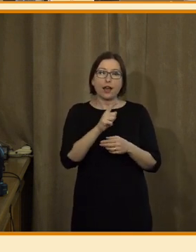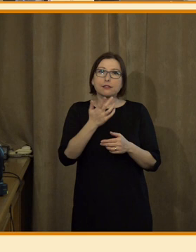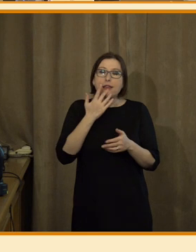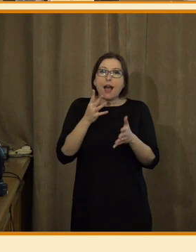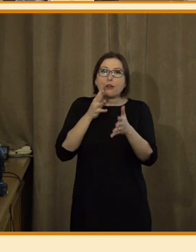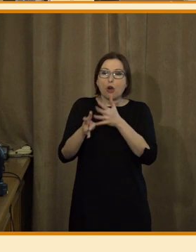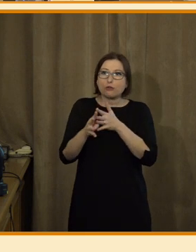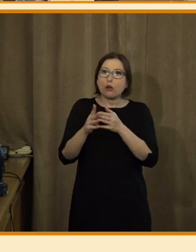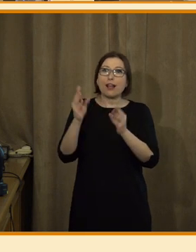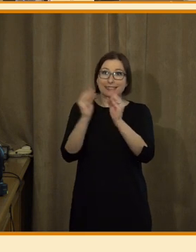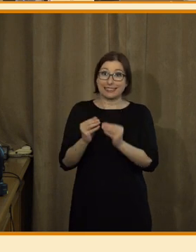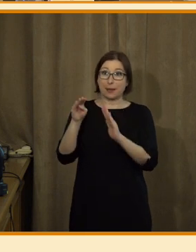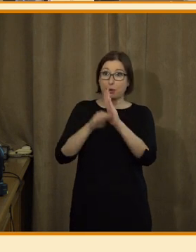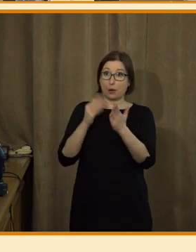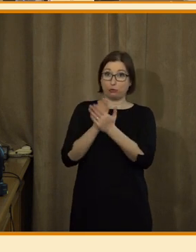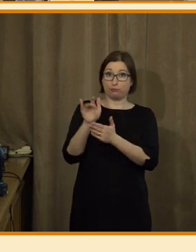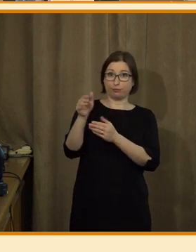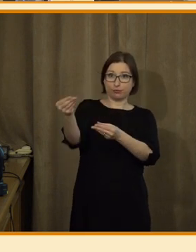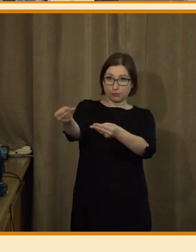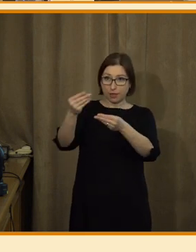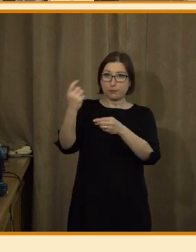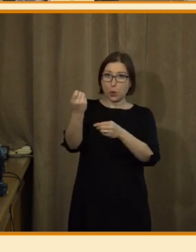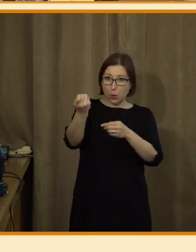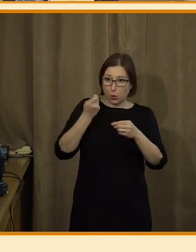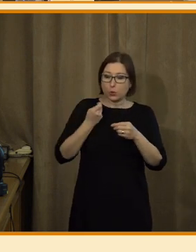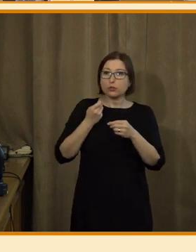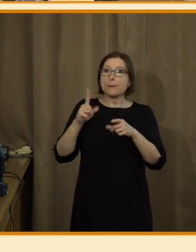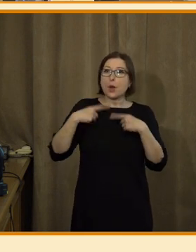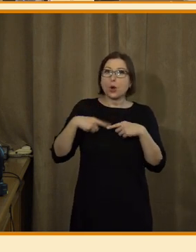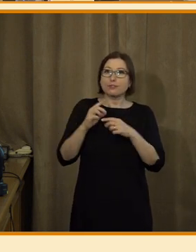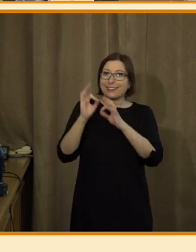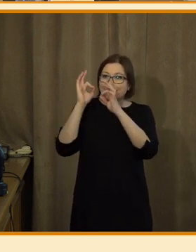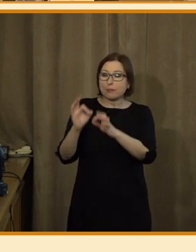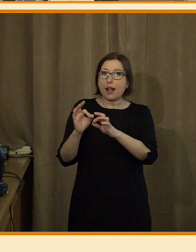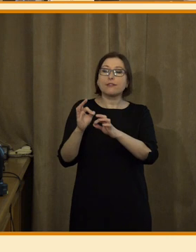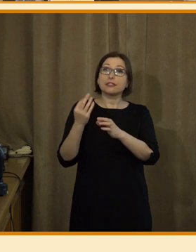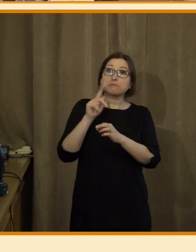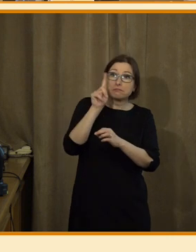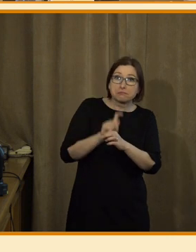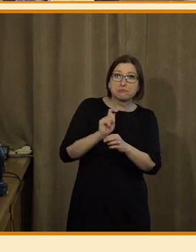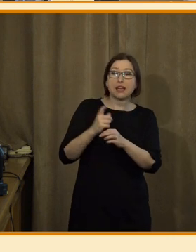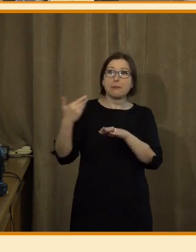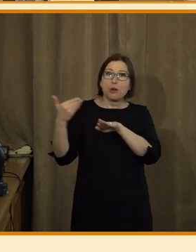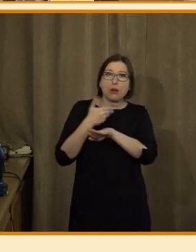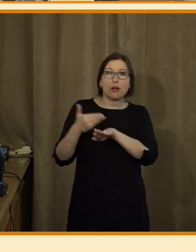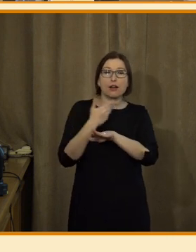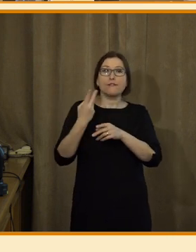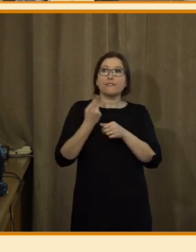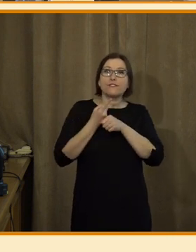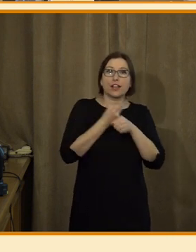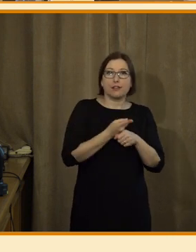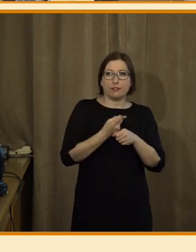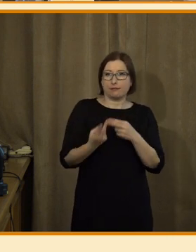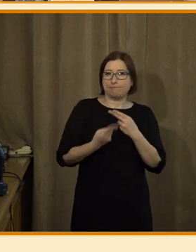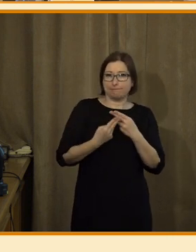prověřit ten systém generativní umělé inteligence, abyste používali ten správný, abyste minimalizovali negativní dopady.